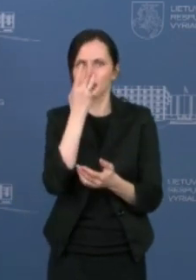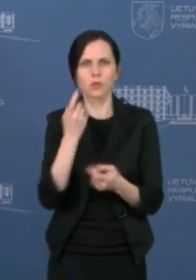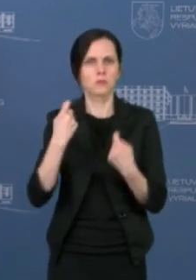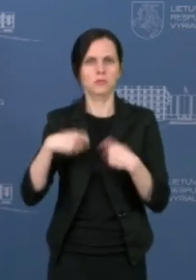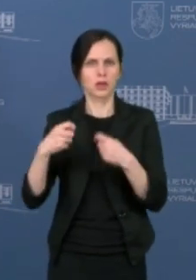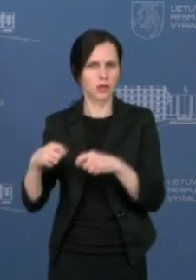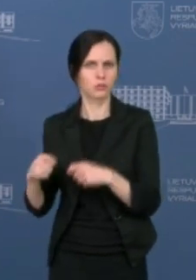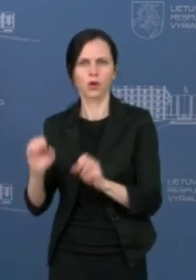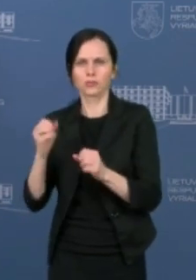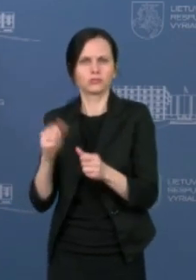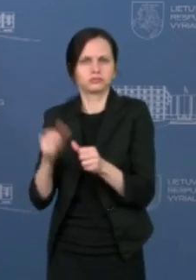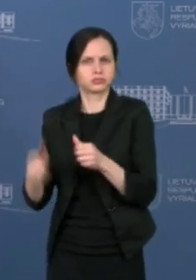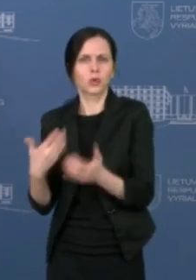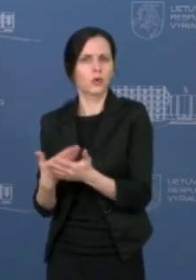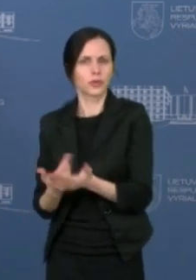paaiškinti, ačiū.